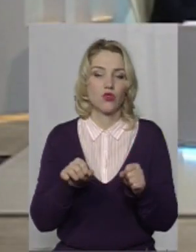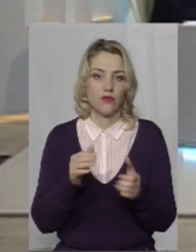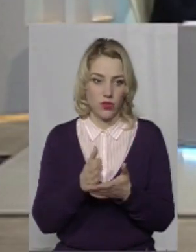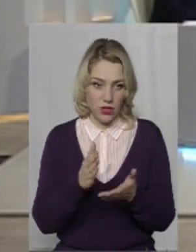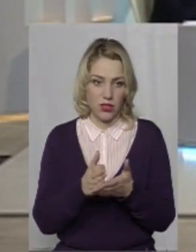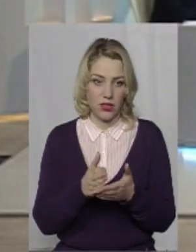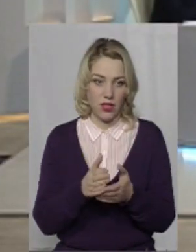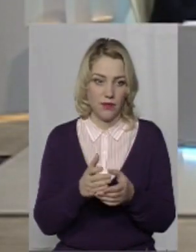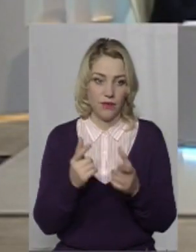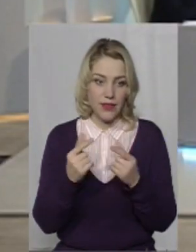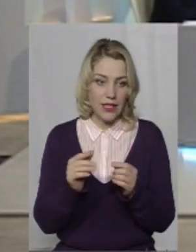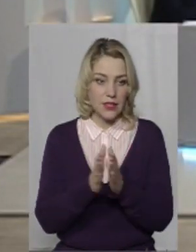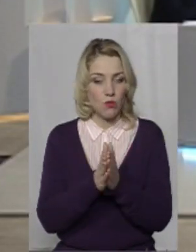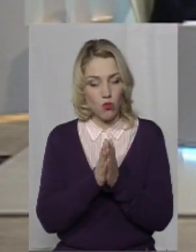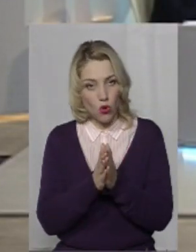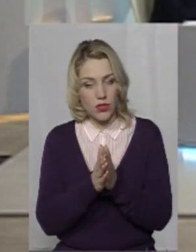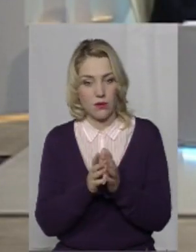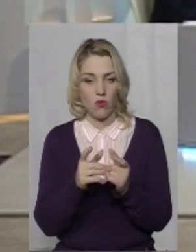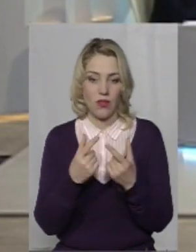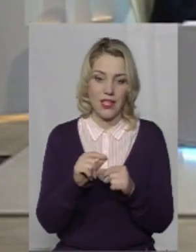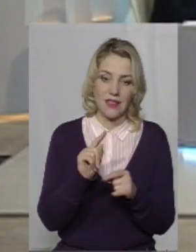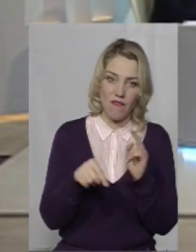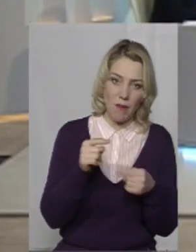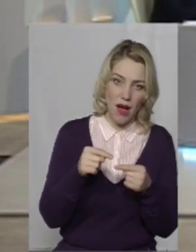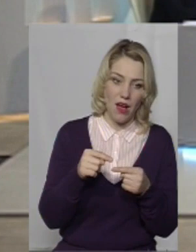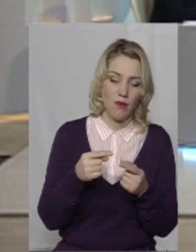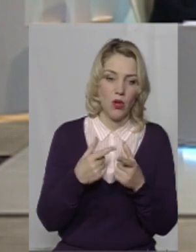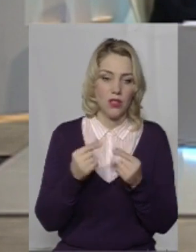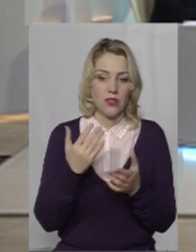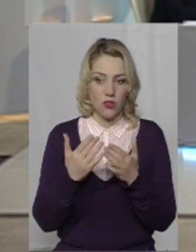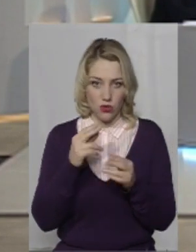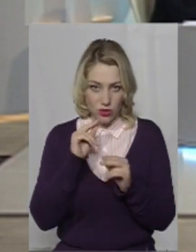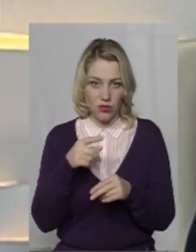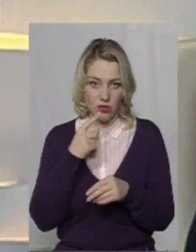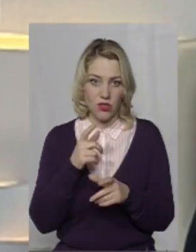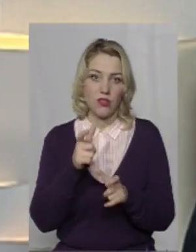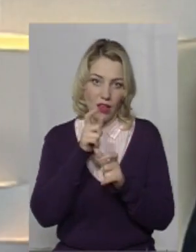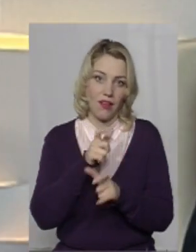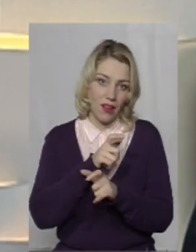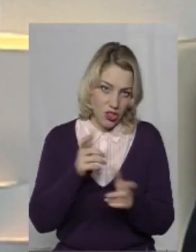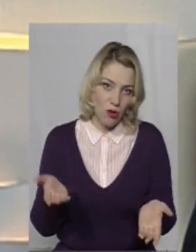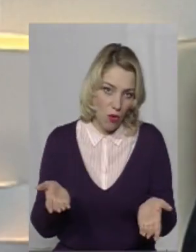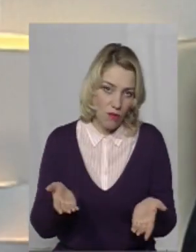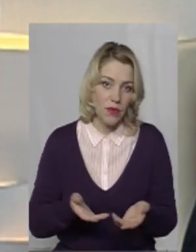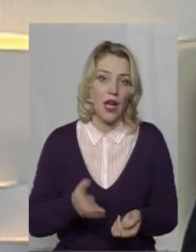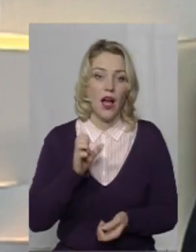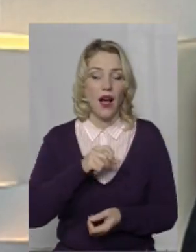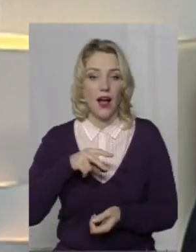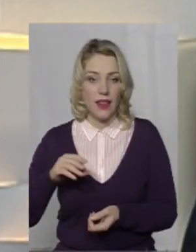просимо, десь вимагаємо, десь навіть, якщо скажу чесно, то і кричимо. Але